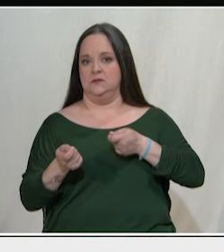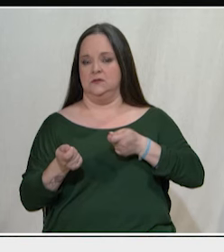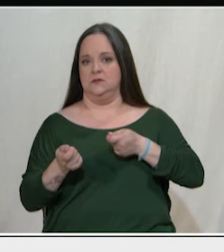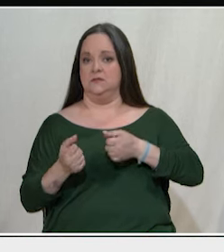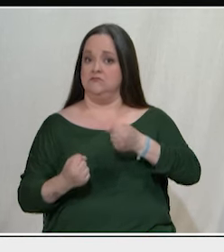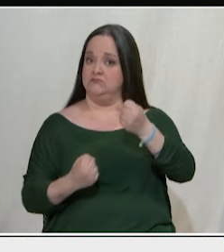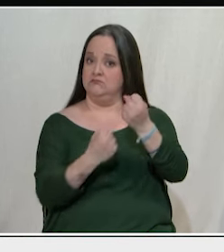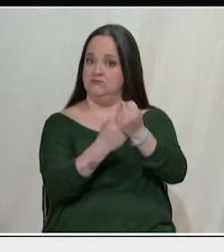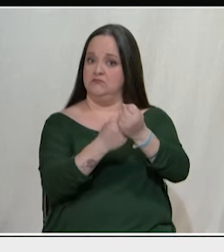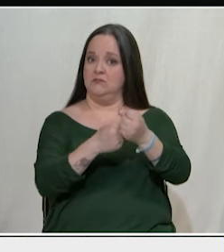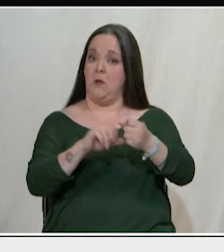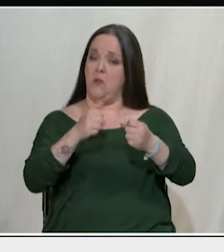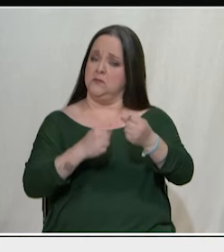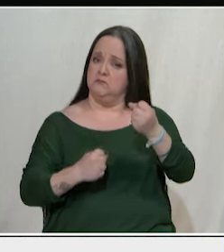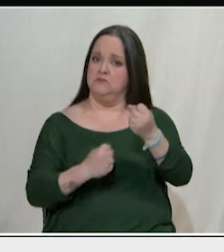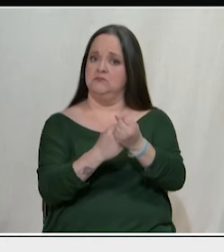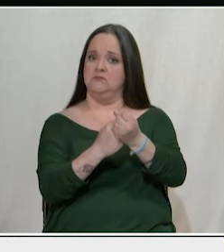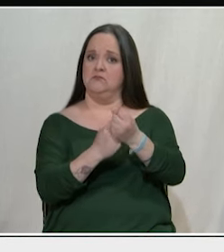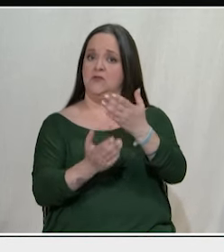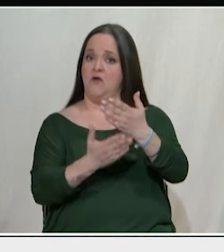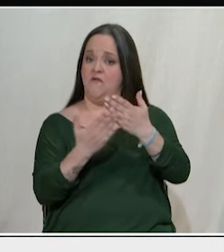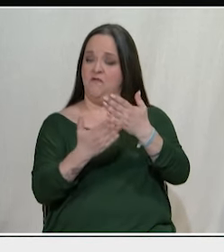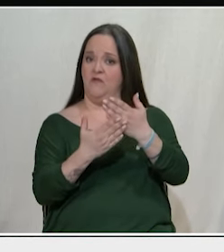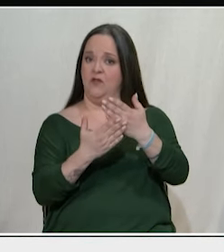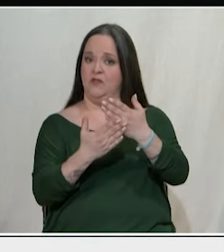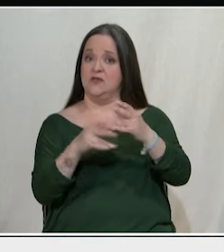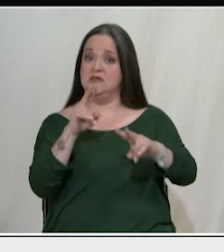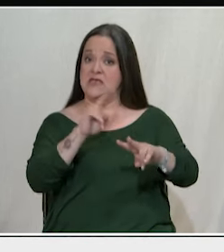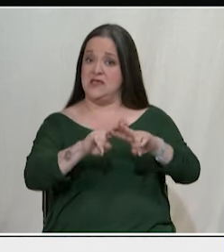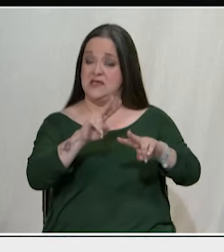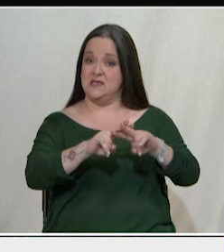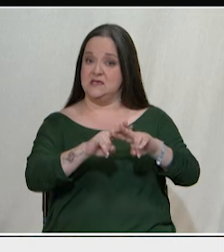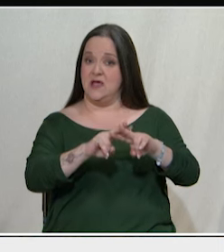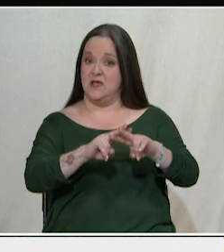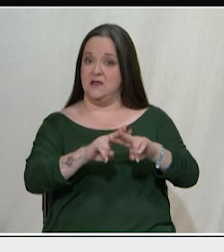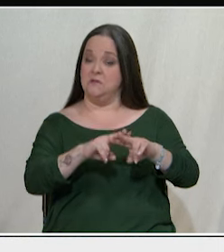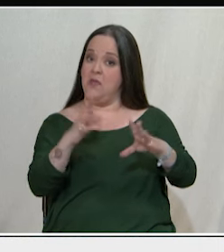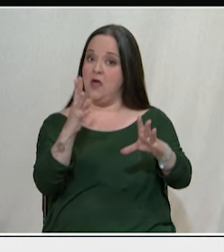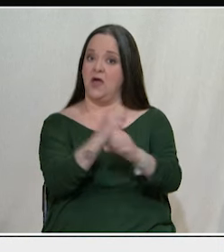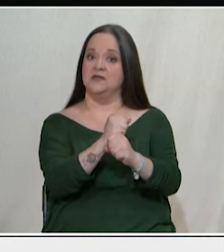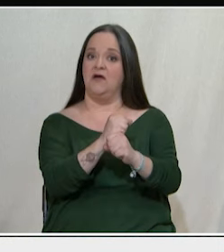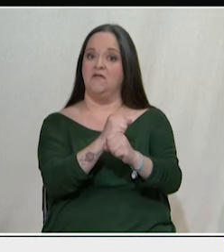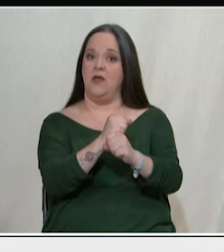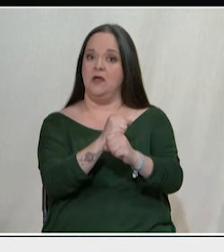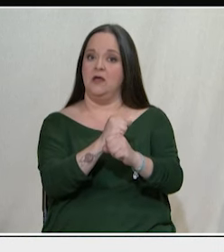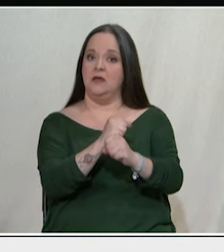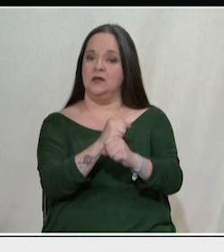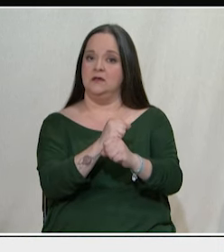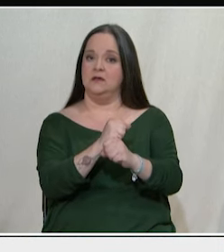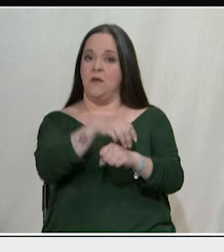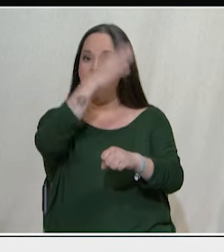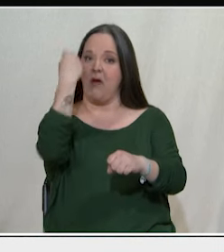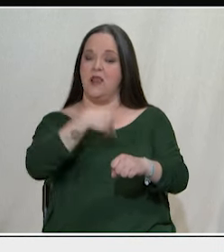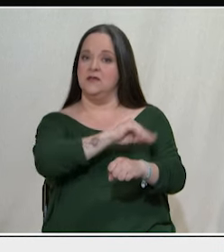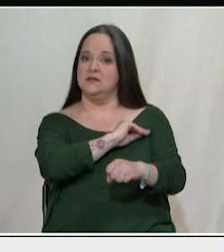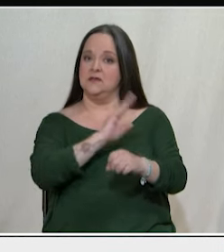στο να βοηθήσει αυτό το κράτος δολοφόνου του Ισραήλ να φέρει σε πέρα σε αυτό το φρικιαστικό έργο. Η βοήθεια